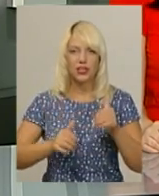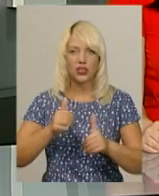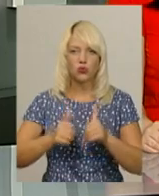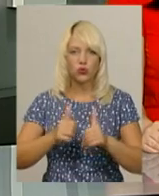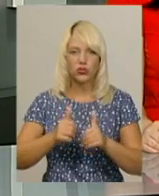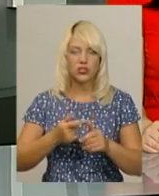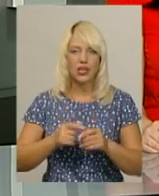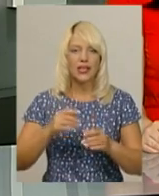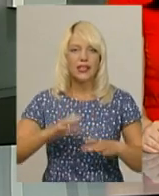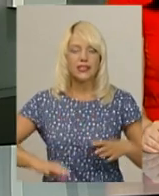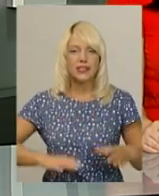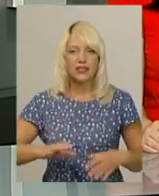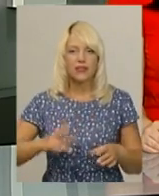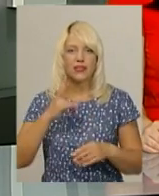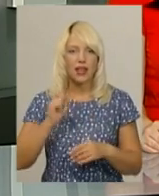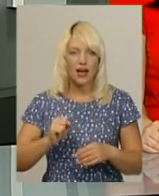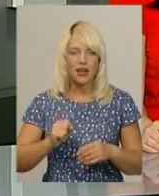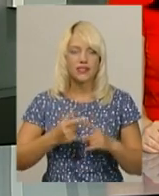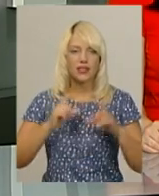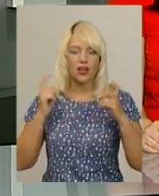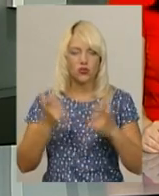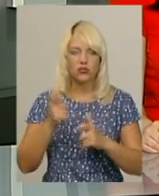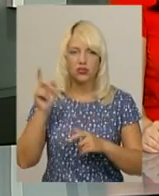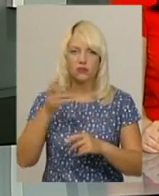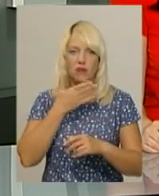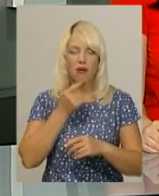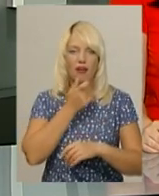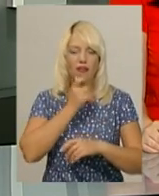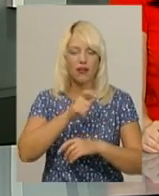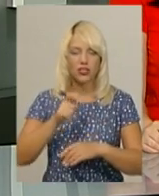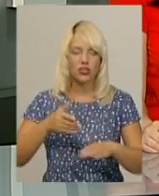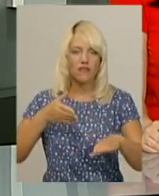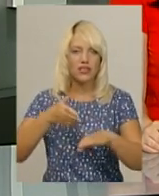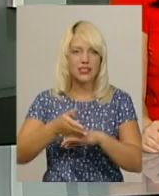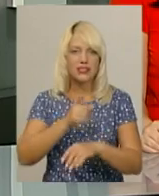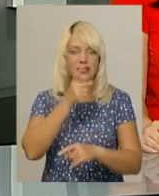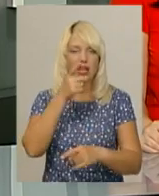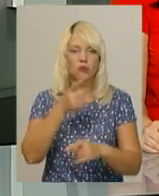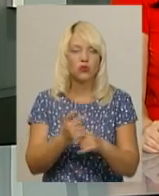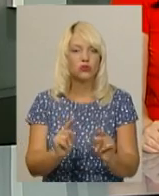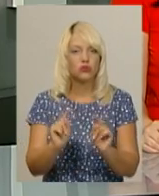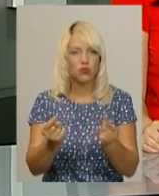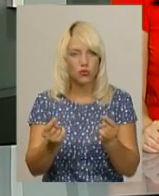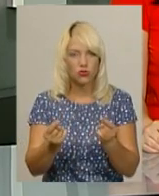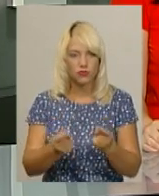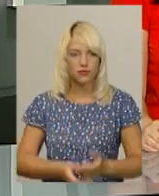стадіоні, де не має бути глядачів, на трибуни вхід заборонений. Чому – відповідь шукала наша кореспондентка.